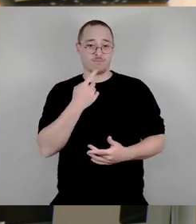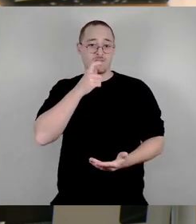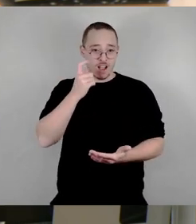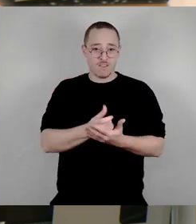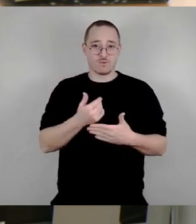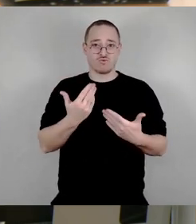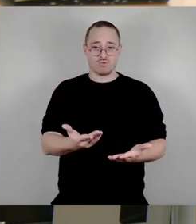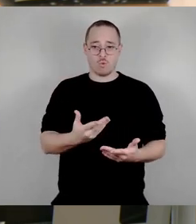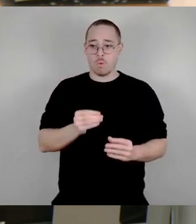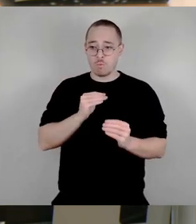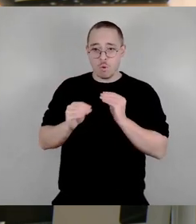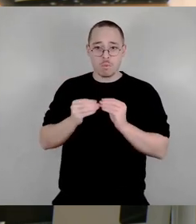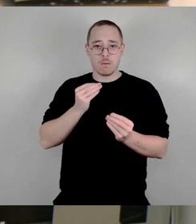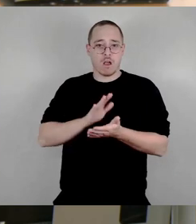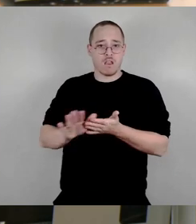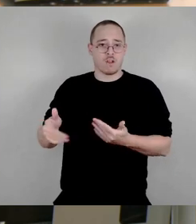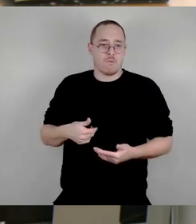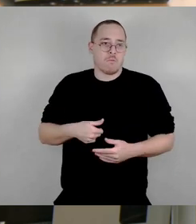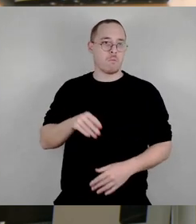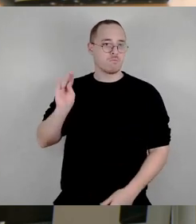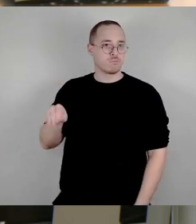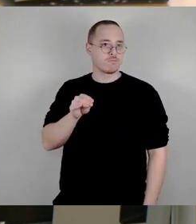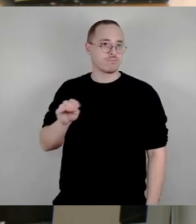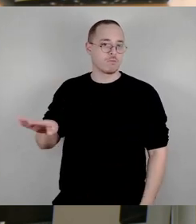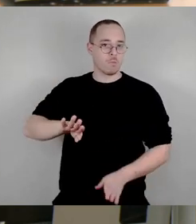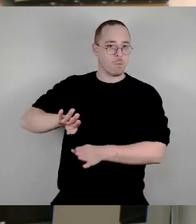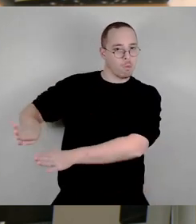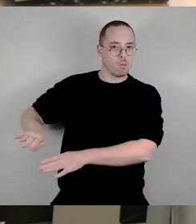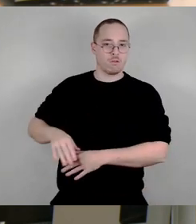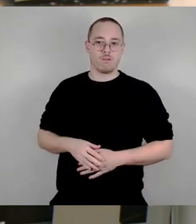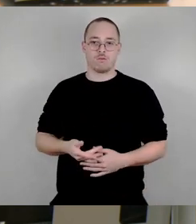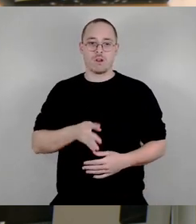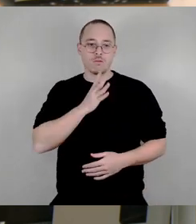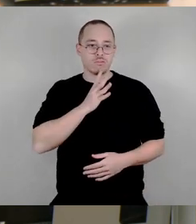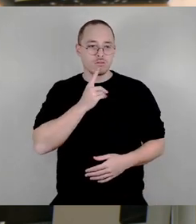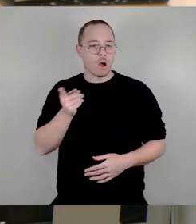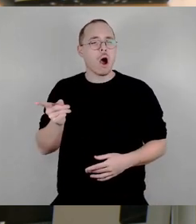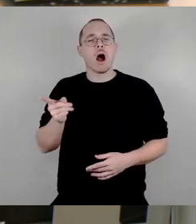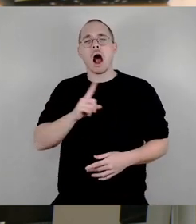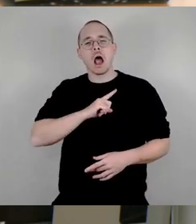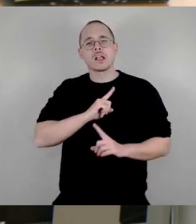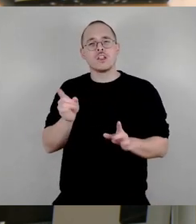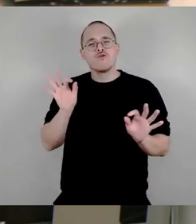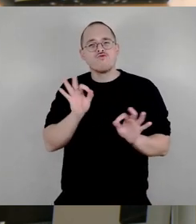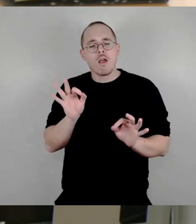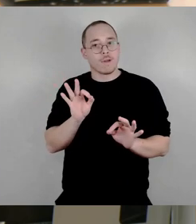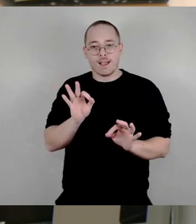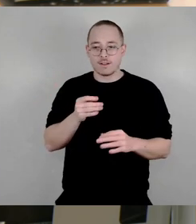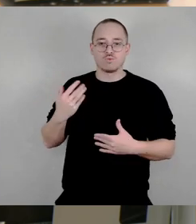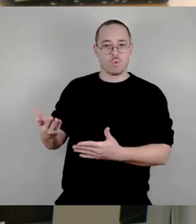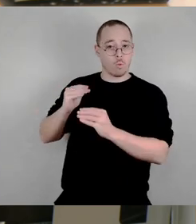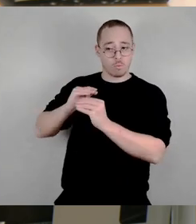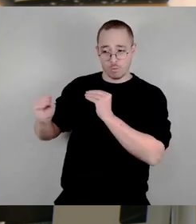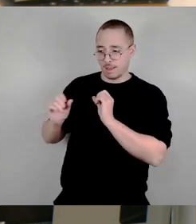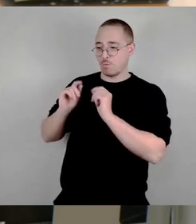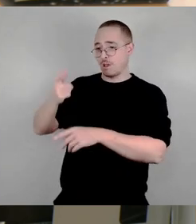Probleme nicht einfach zu bagatellisieren oder wegzureden, sondern das Problem anzunehmen und entsprechend gemeinsam